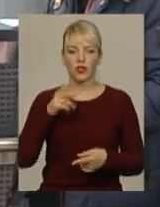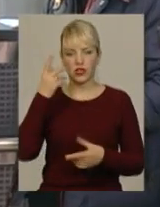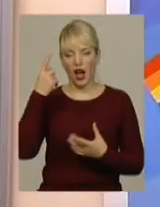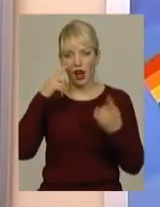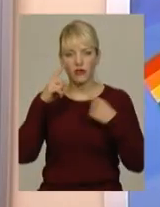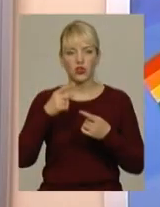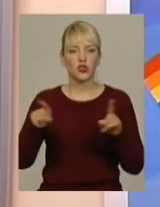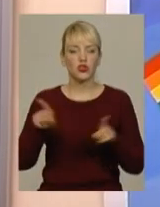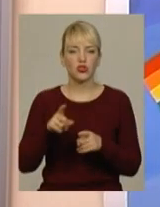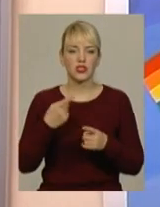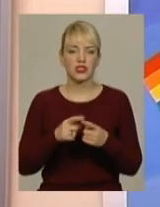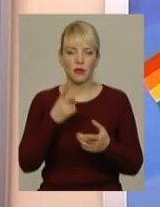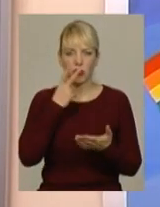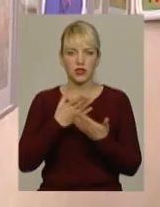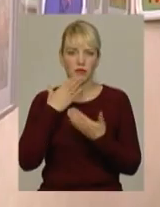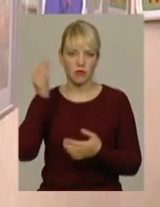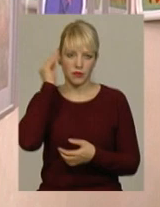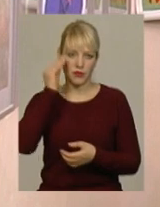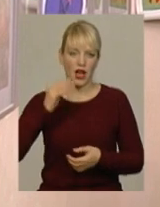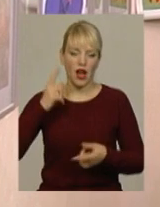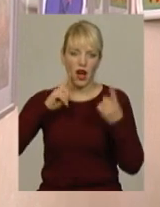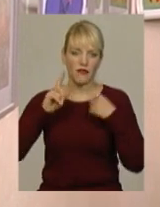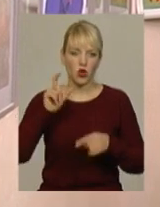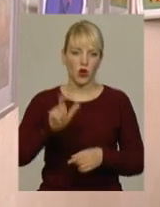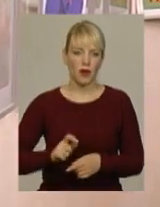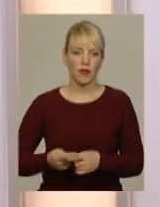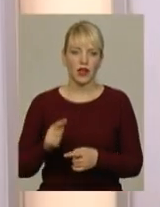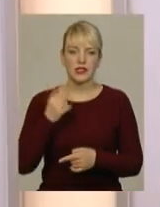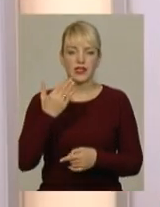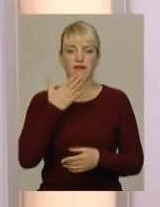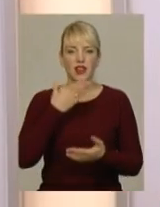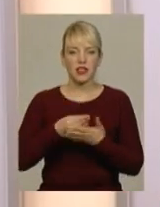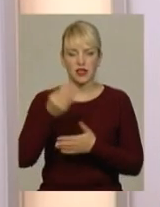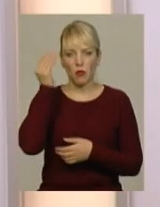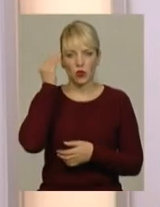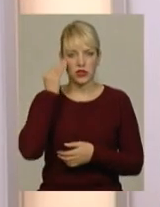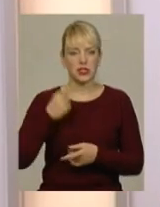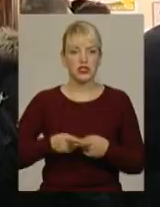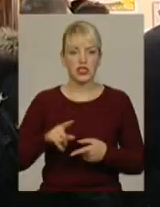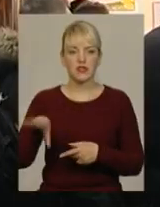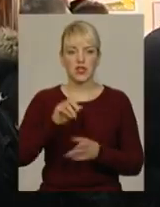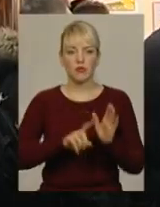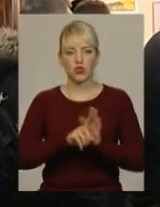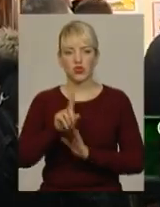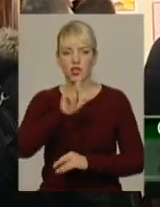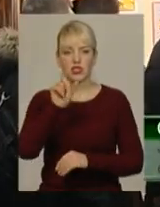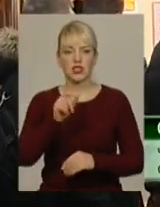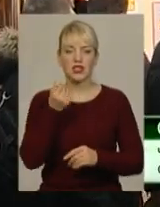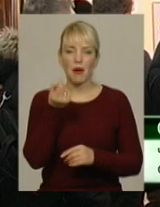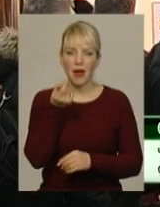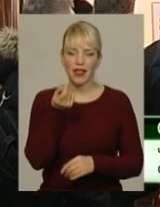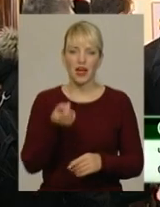це своє рідне вираження позиції автора. «Це власні роботи, це власна позиція. Починається все з маленької краплинки,